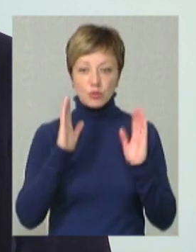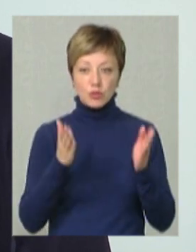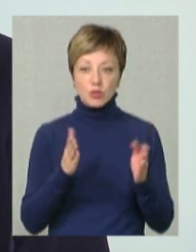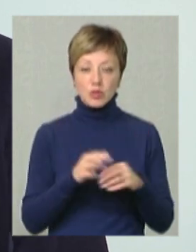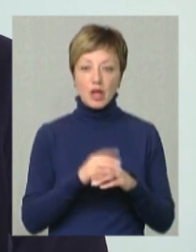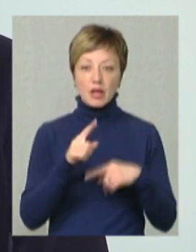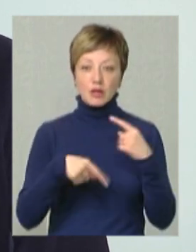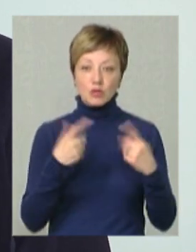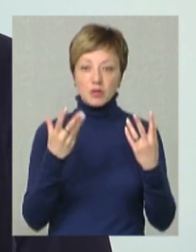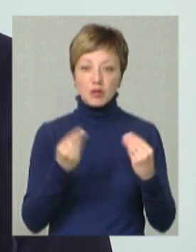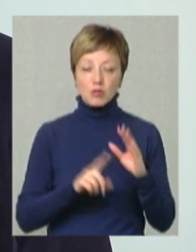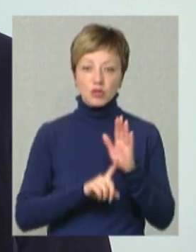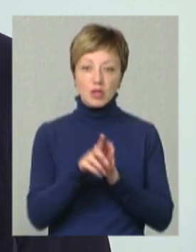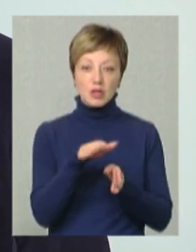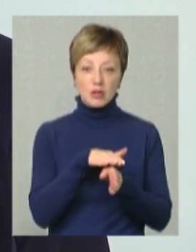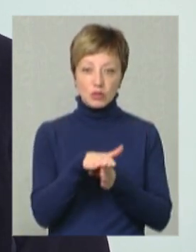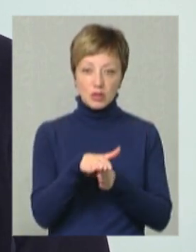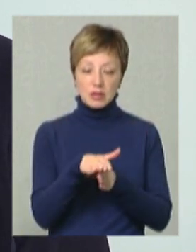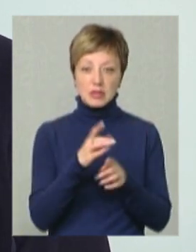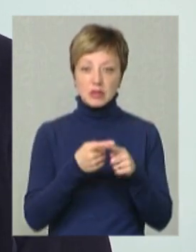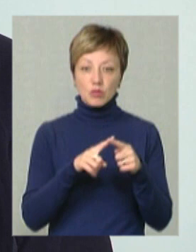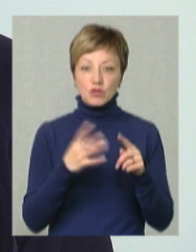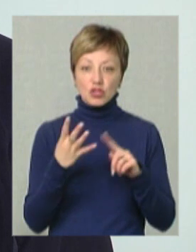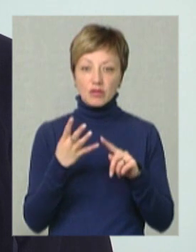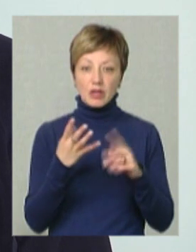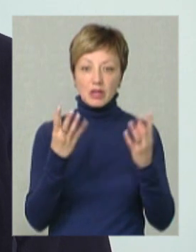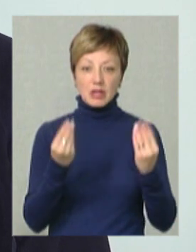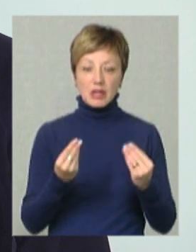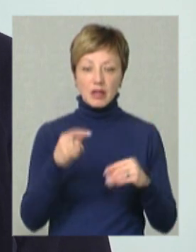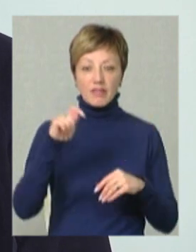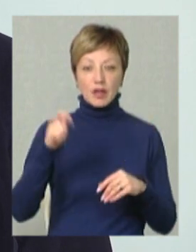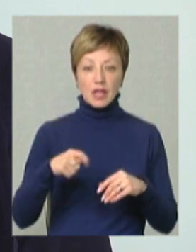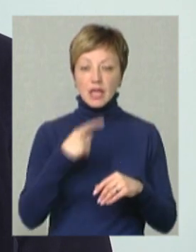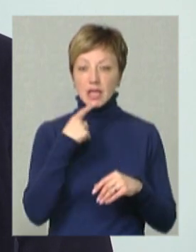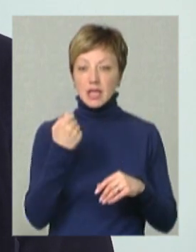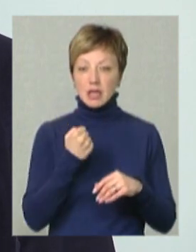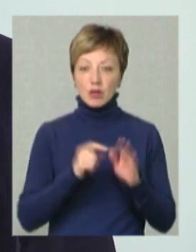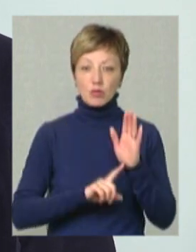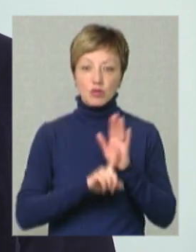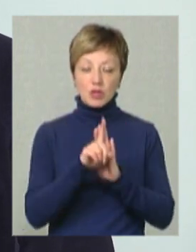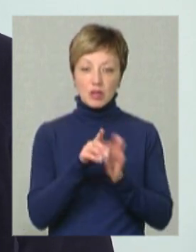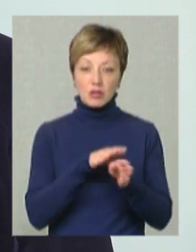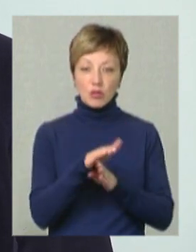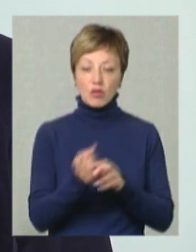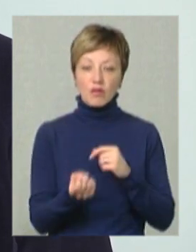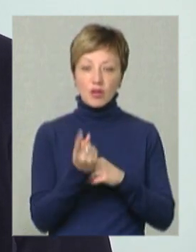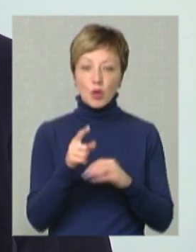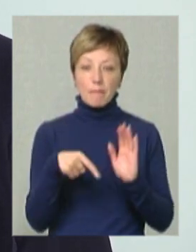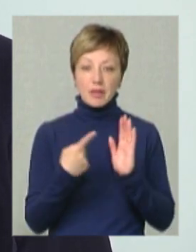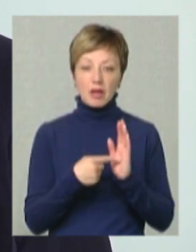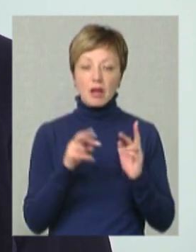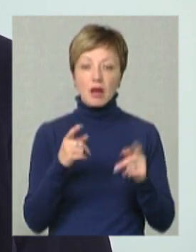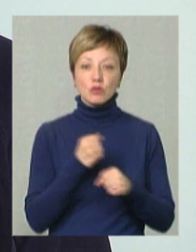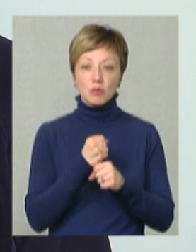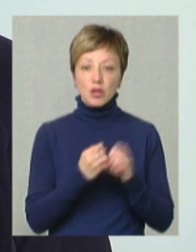І наступний день почали реалізацію. Це був четвертий день війни, неділя. Почали реалізацію, виникло у питання, як робити, щоб